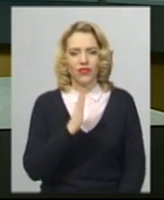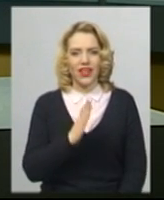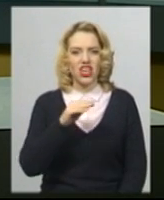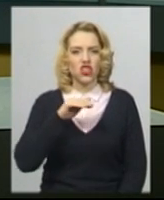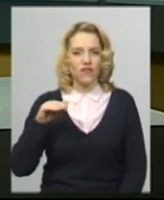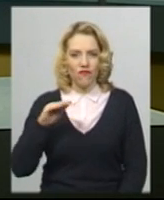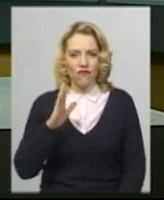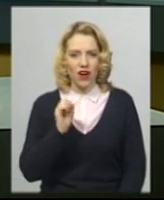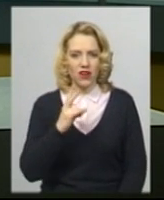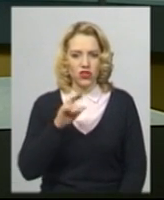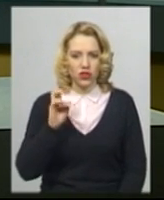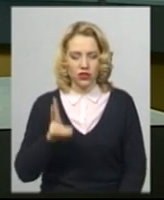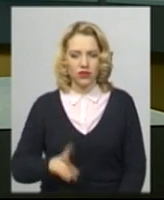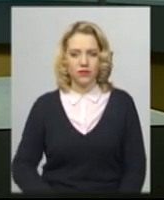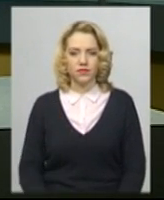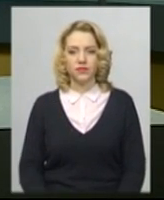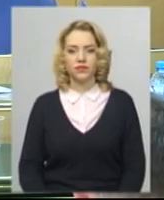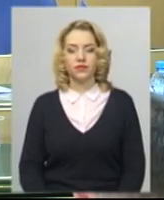санаторіїв, дізнавалась Неля Шпулак.